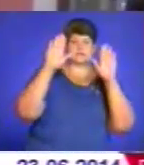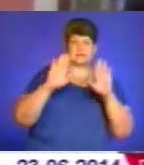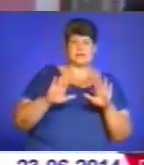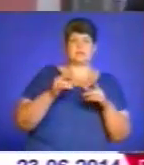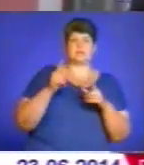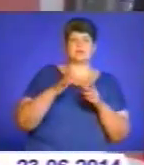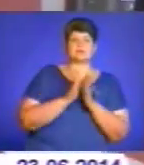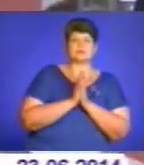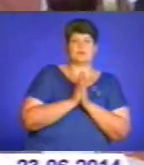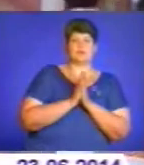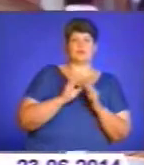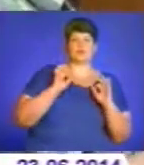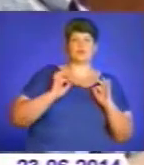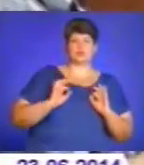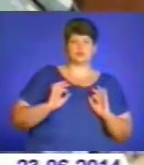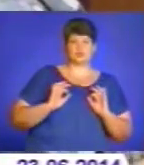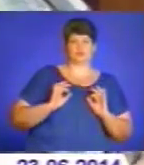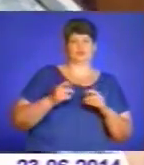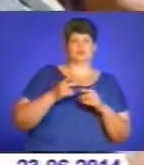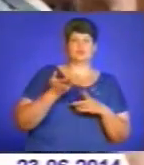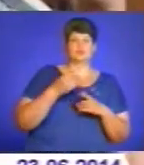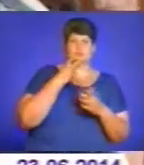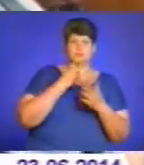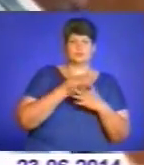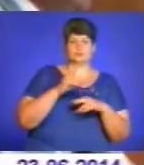прокуратури з проханням відреагувати на забудову парку.